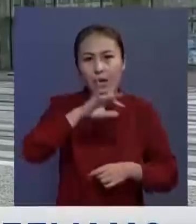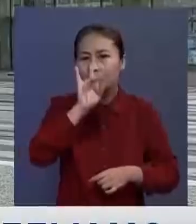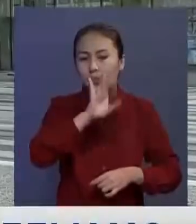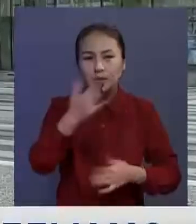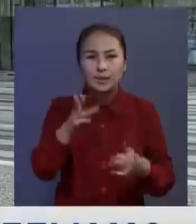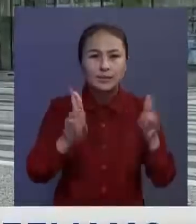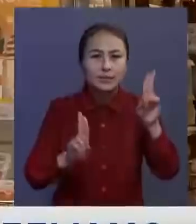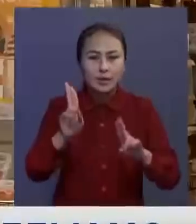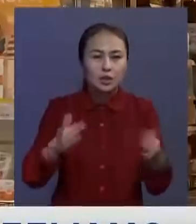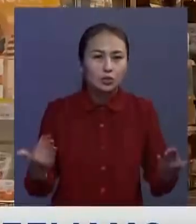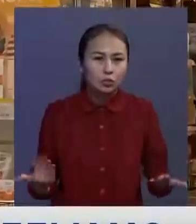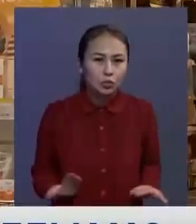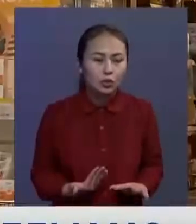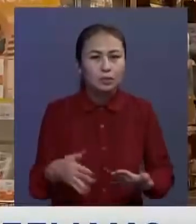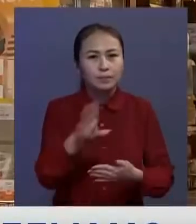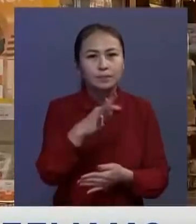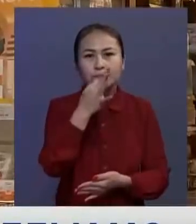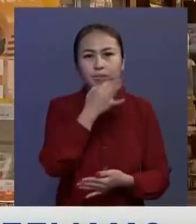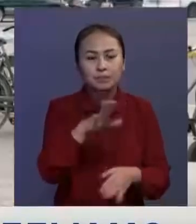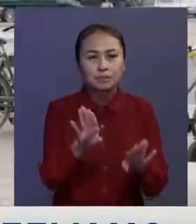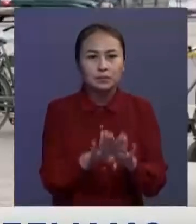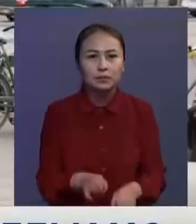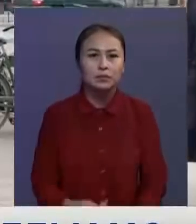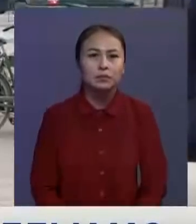стратегия жергілті тұрғындарының көңілінен шығып жатқан ғауқсайды.